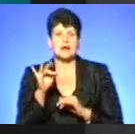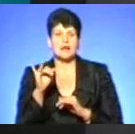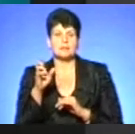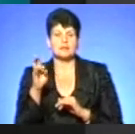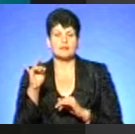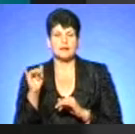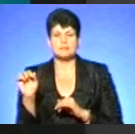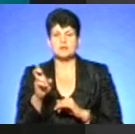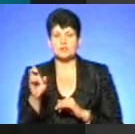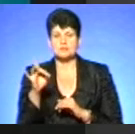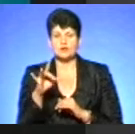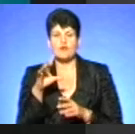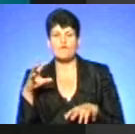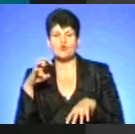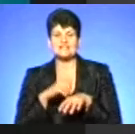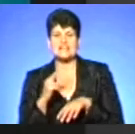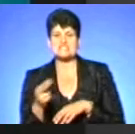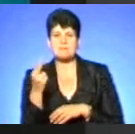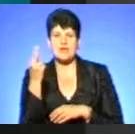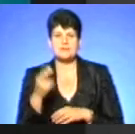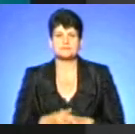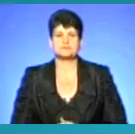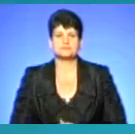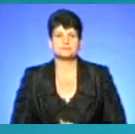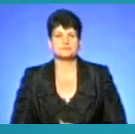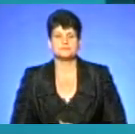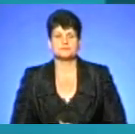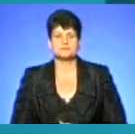її вкусила змія. Більше про цей випадок подивимося у сюжеті.